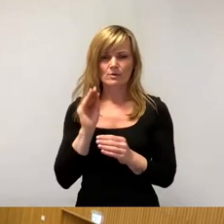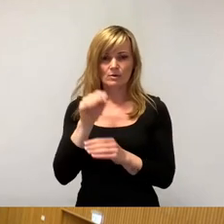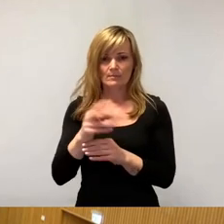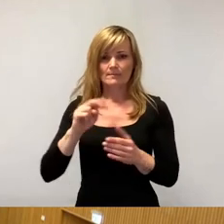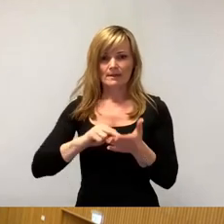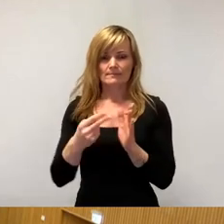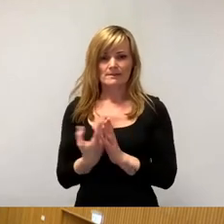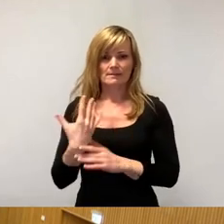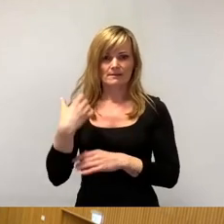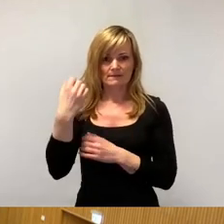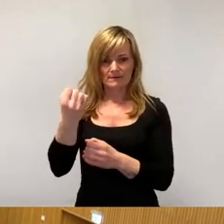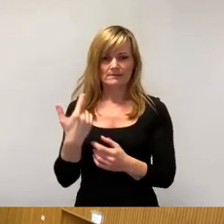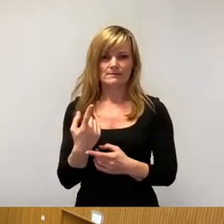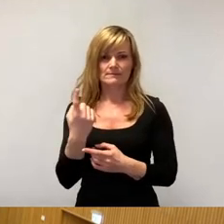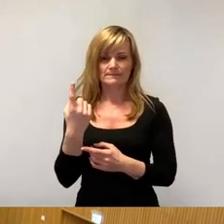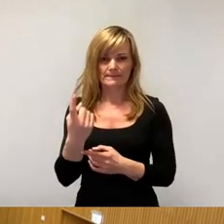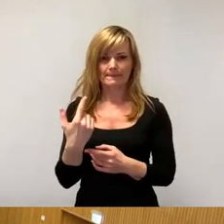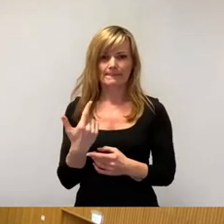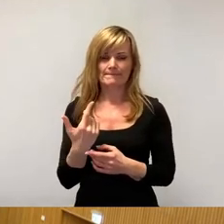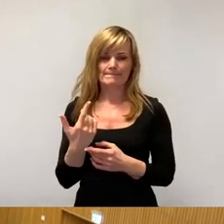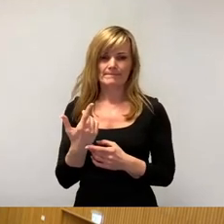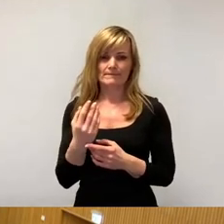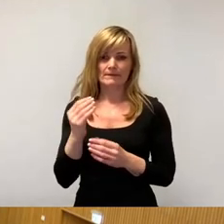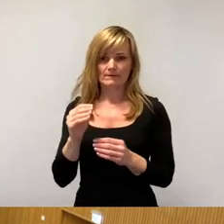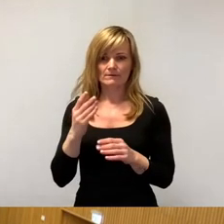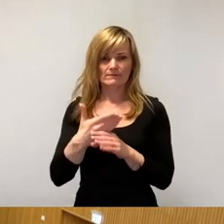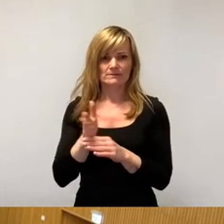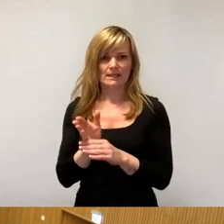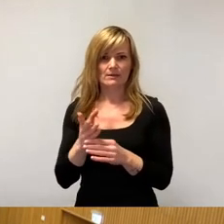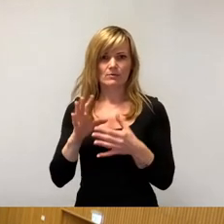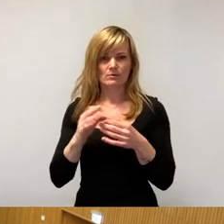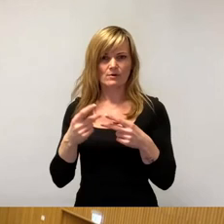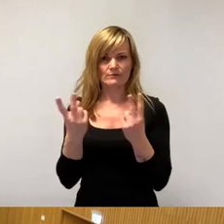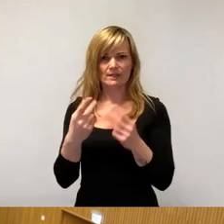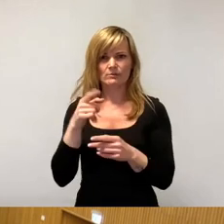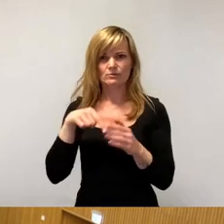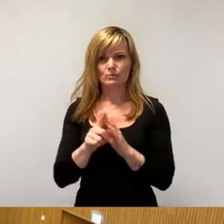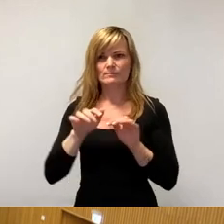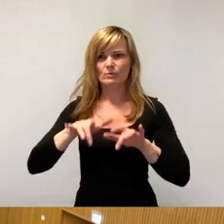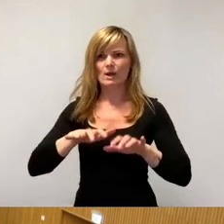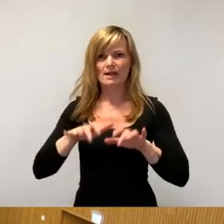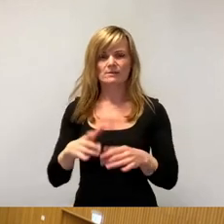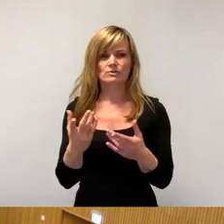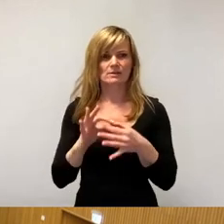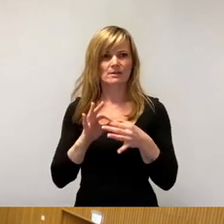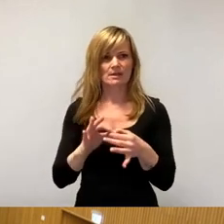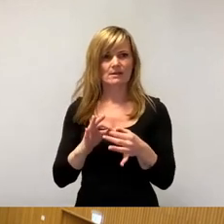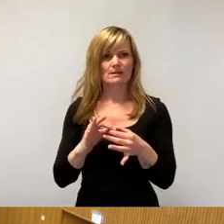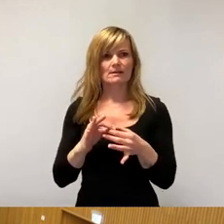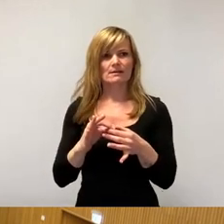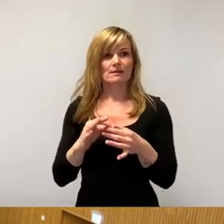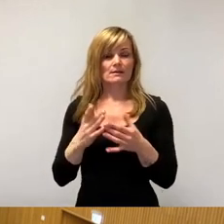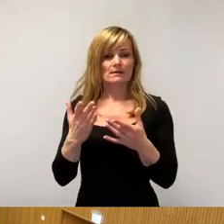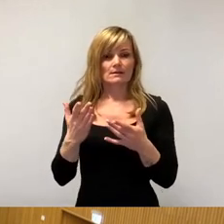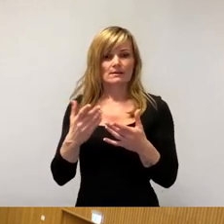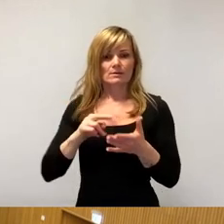müssen der politischen Diskussion zur Verteilung offen stehen und dürfen nicht durch bürokratische Hindernisse der politischen